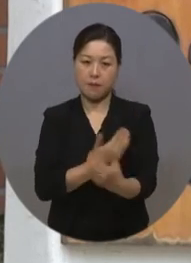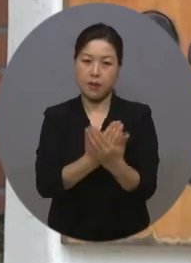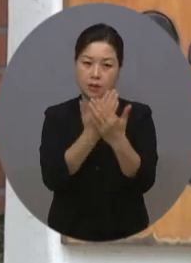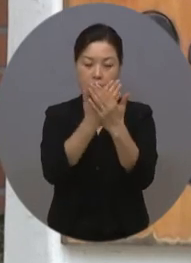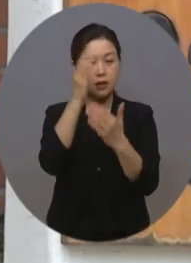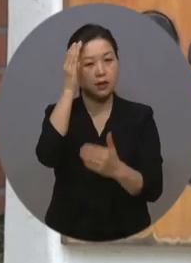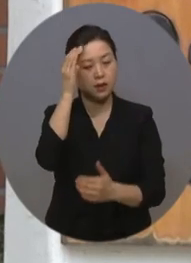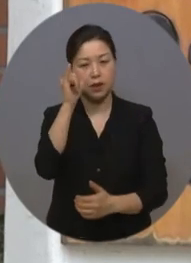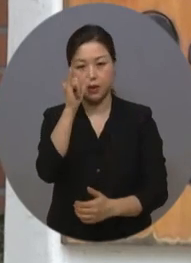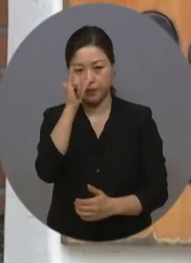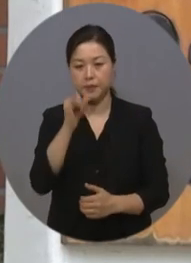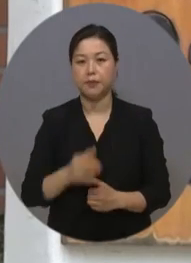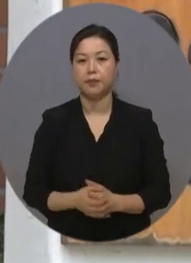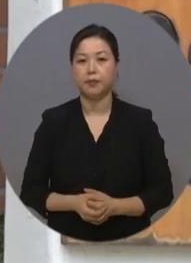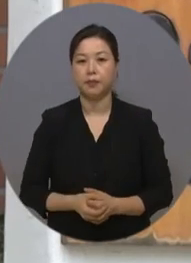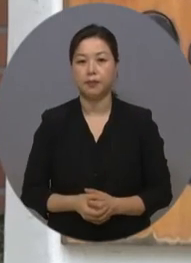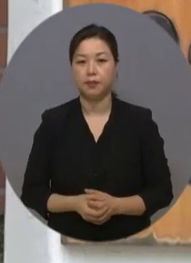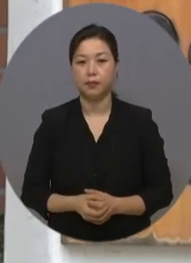복지TV 전국방송 최정원입니다.